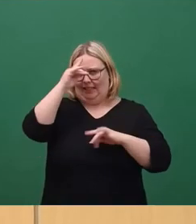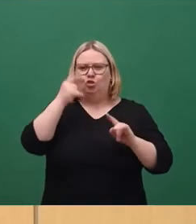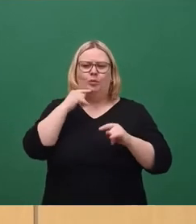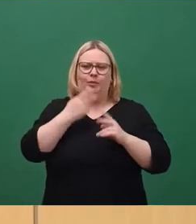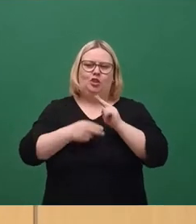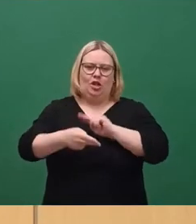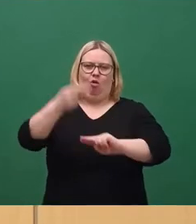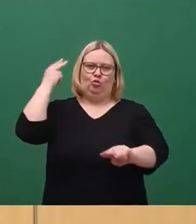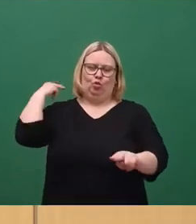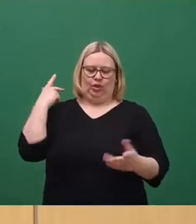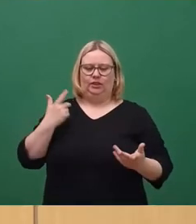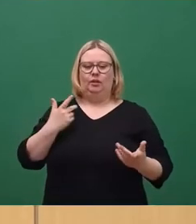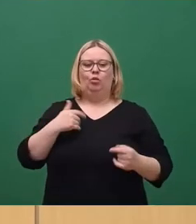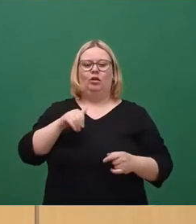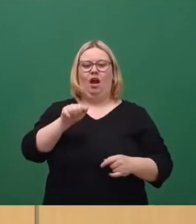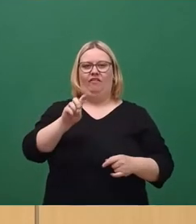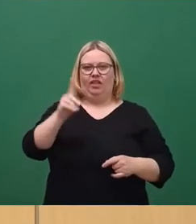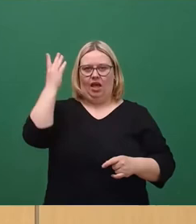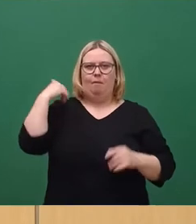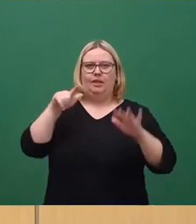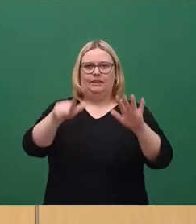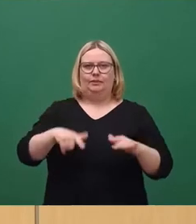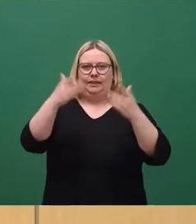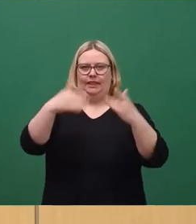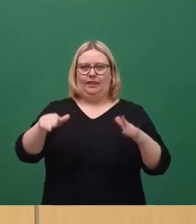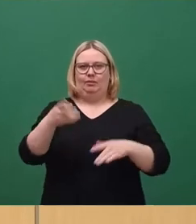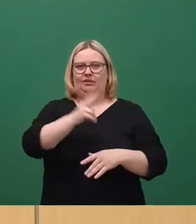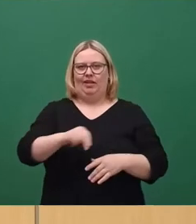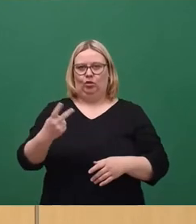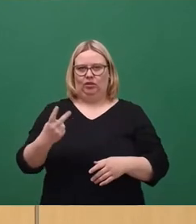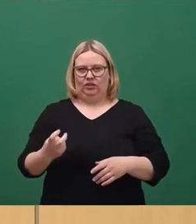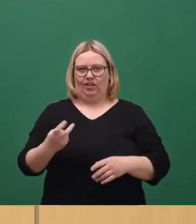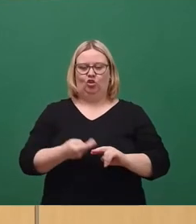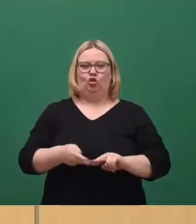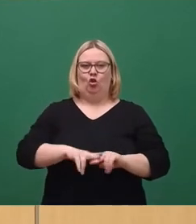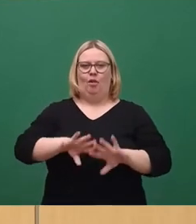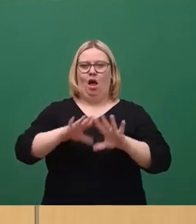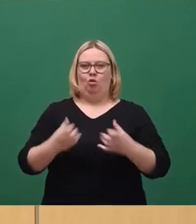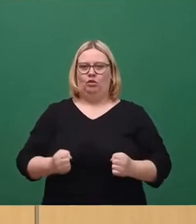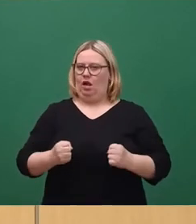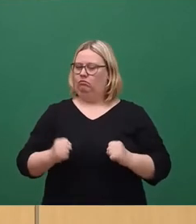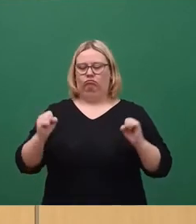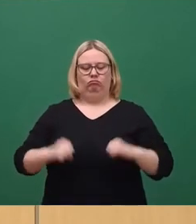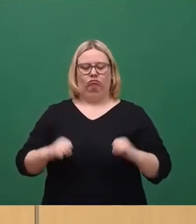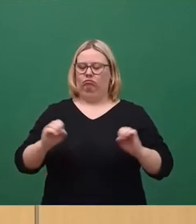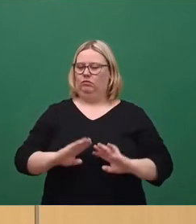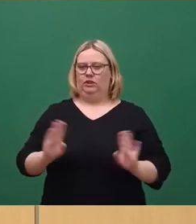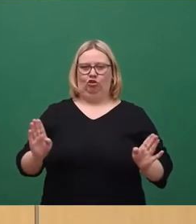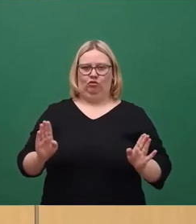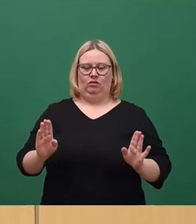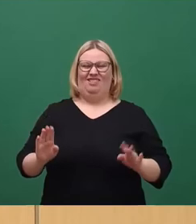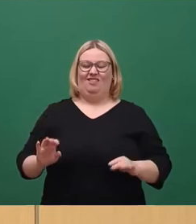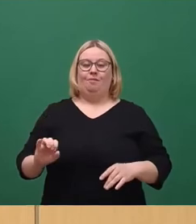Die AfD hatte am 17. Dezember 2020 den Doppelhaushalt nicht mitbeschlossen. Und zwar lag das vor allen Dingen